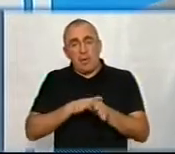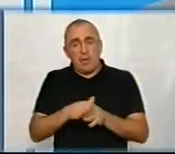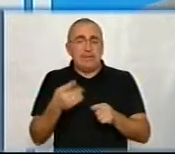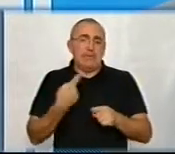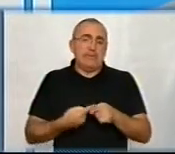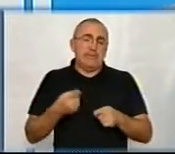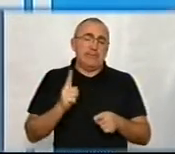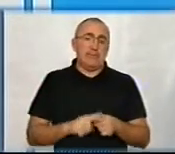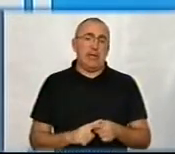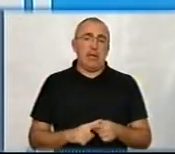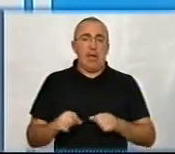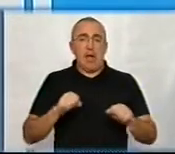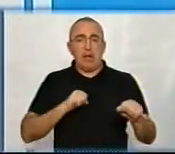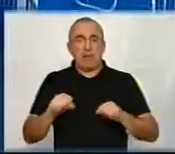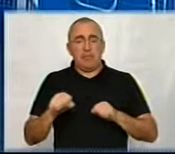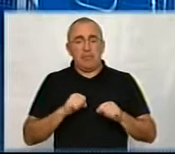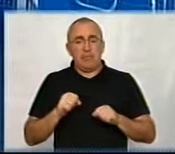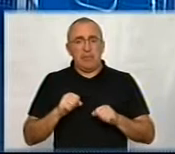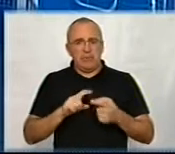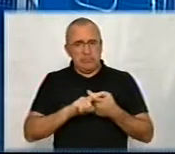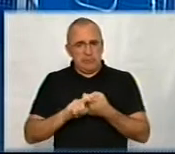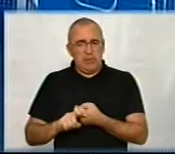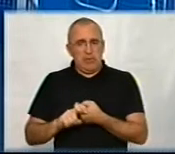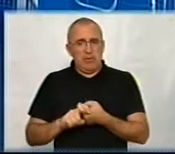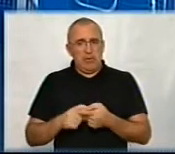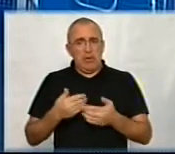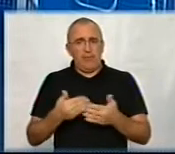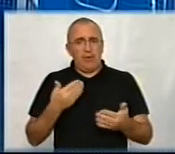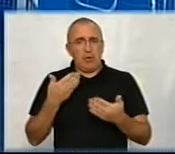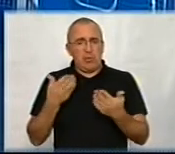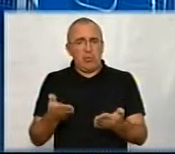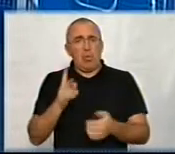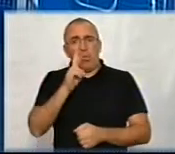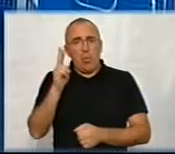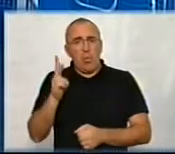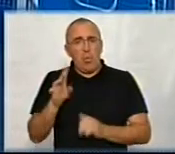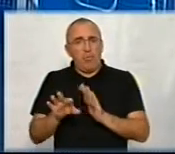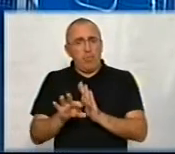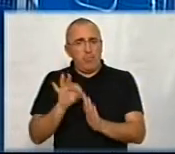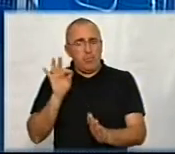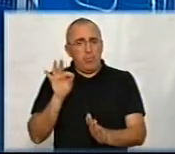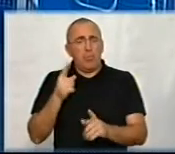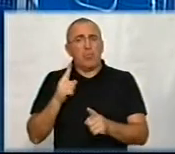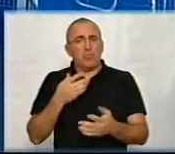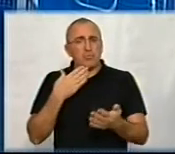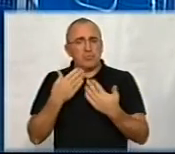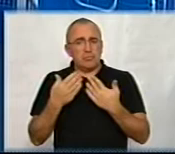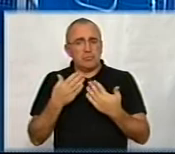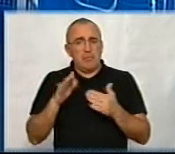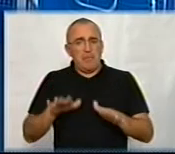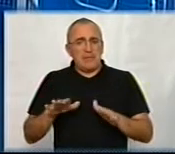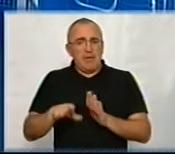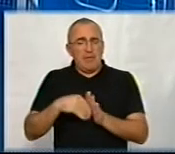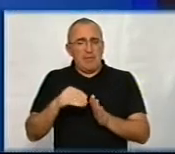ця адміністративна І що так справді залежить саме від того, кого беруть. Чому залежить? Чому залежить? Тому що від місцевих